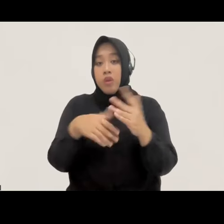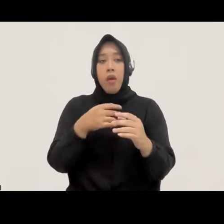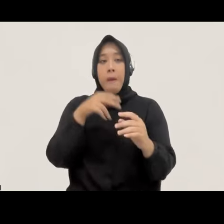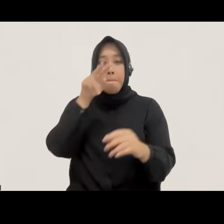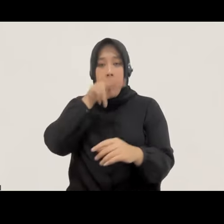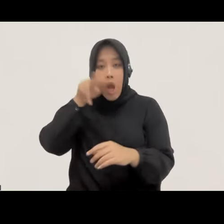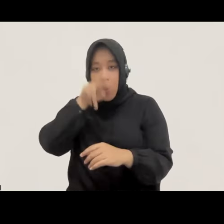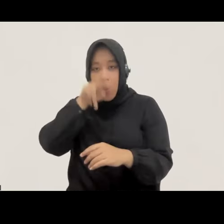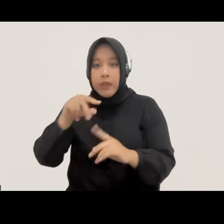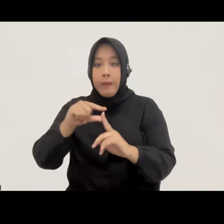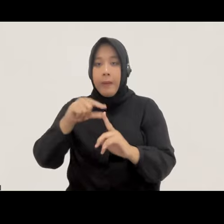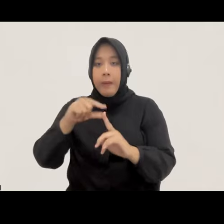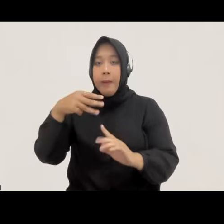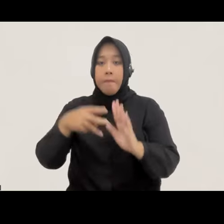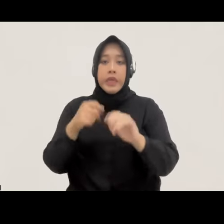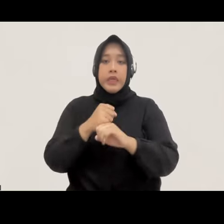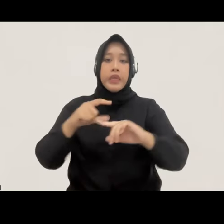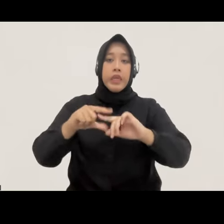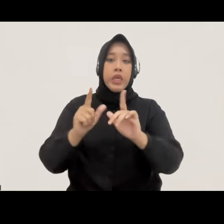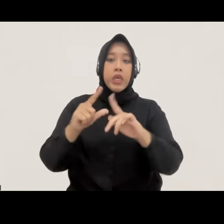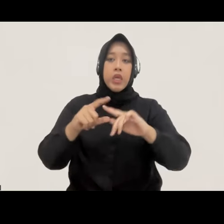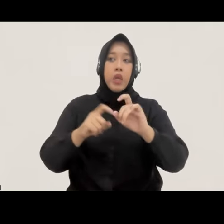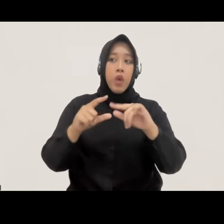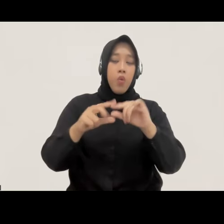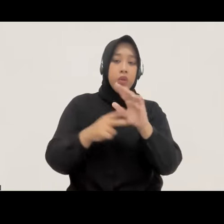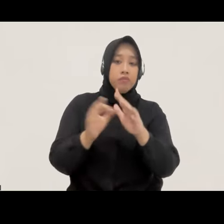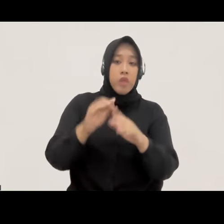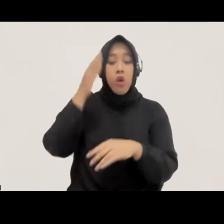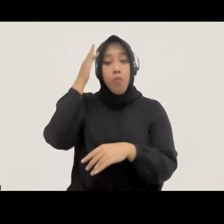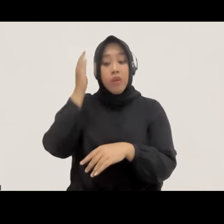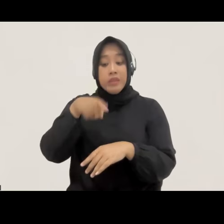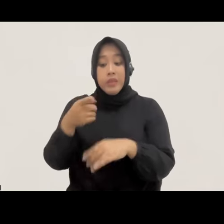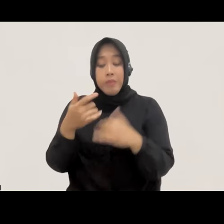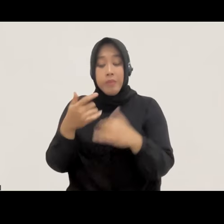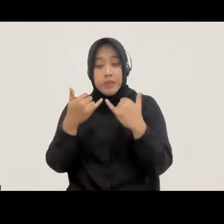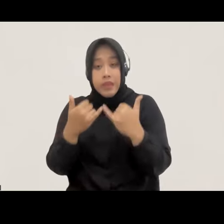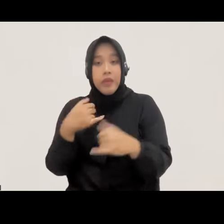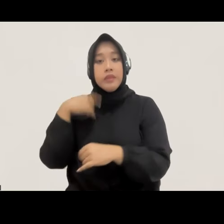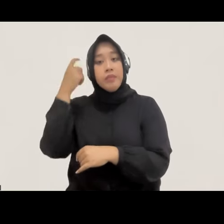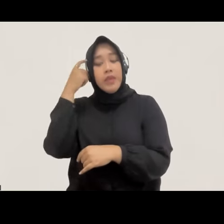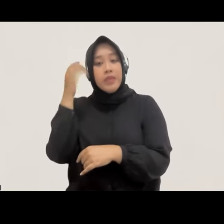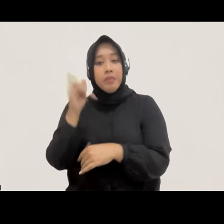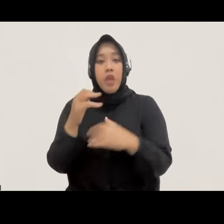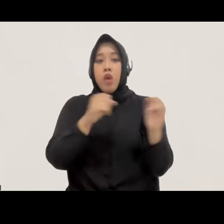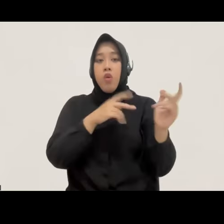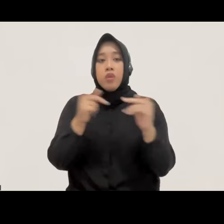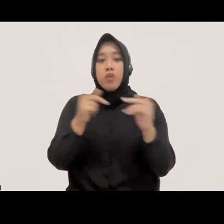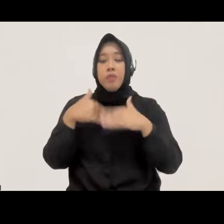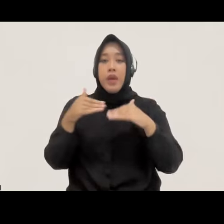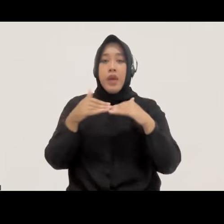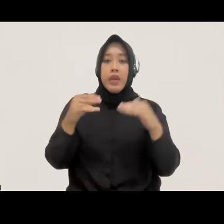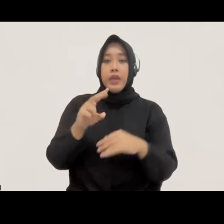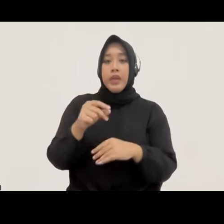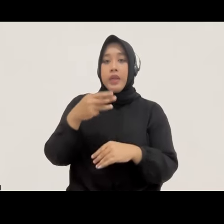dan justru praktik yang dilakukan oleh kepolisian sejauh ini dianggap menyalahi konsep keadilan restoratif yang ingin